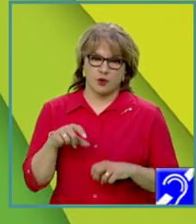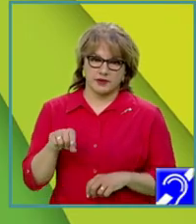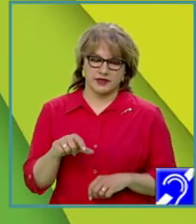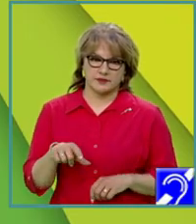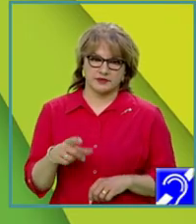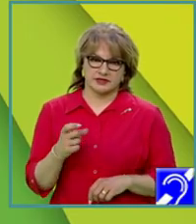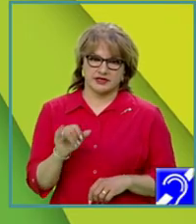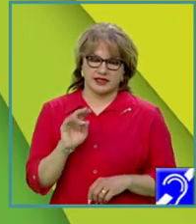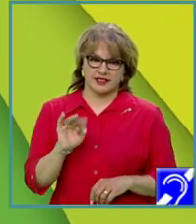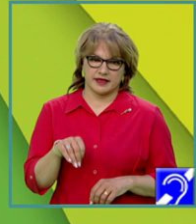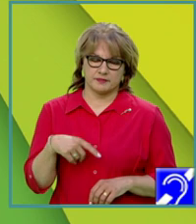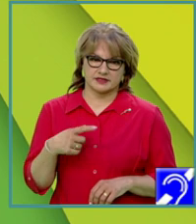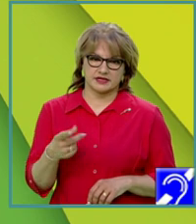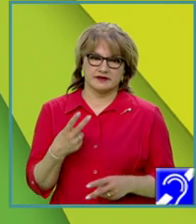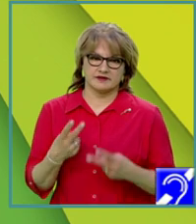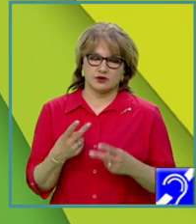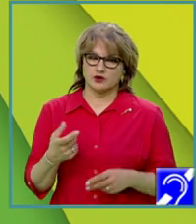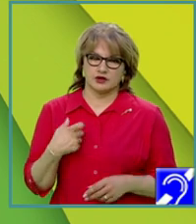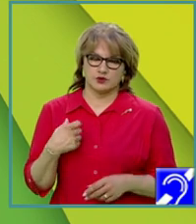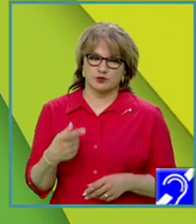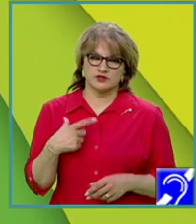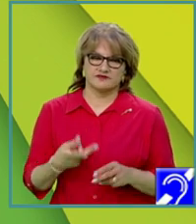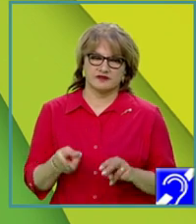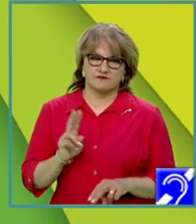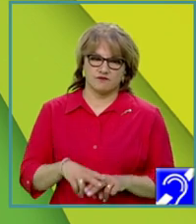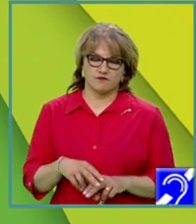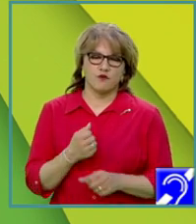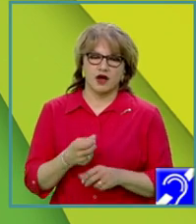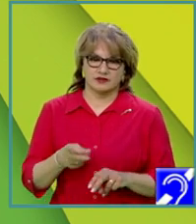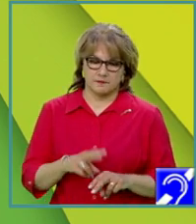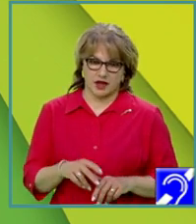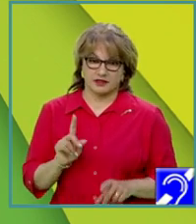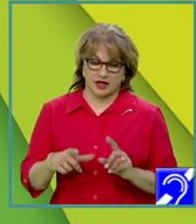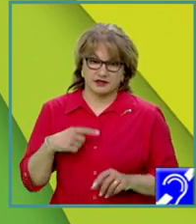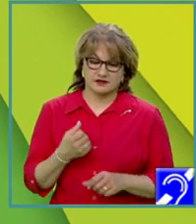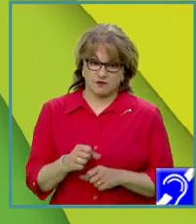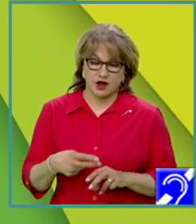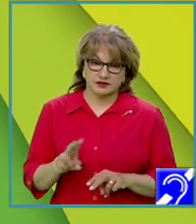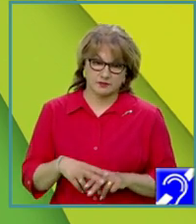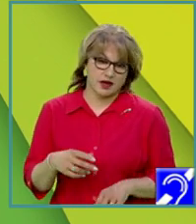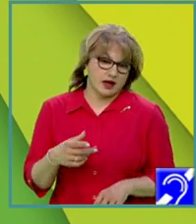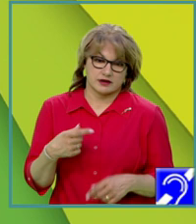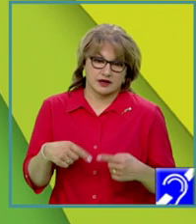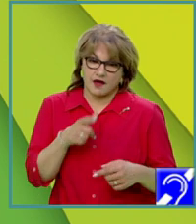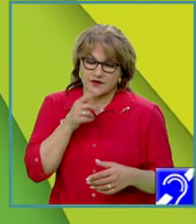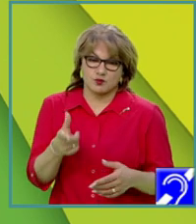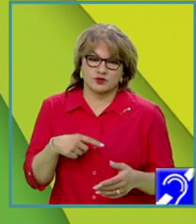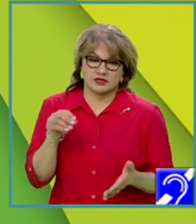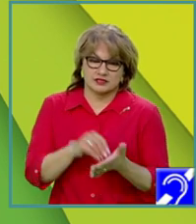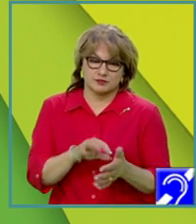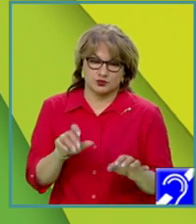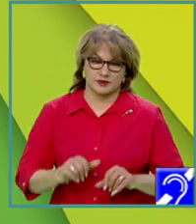item este că valorile nu pot fi foarte mari, pentru că dacă sunt foarte mari, nu avem unde să le reținem. O rezolvare